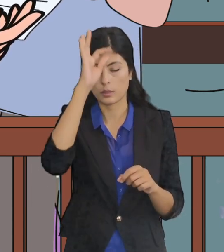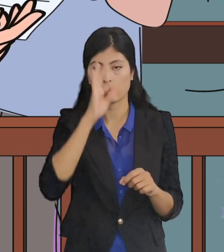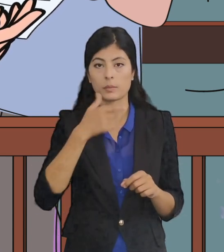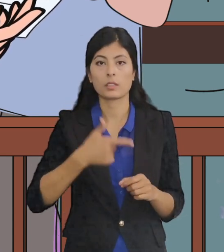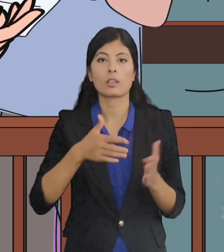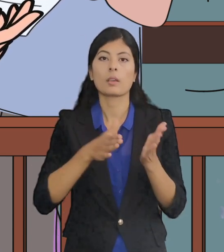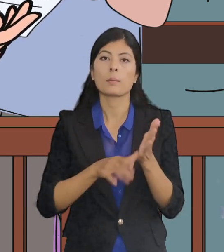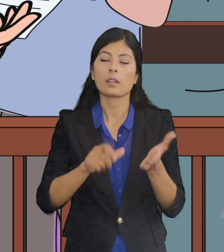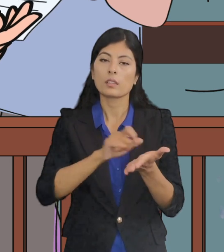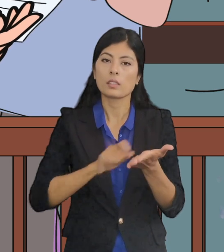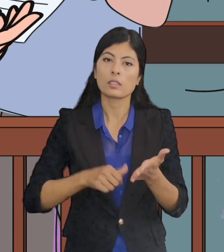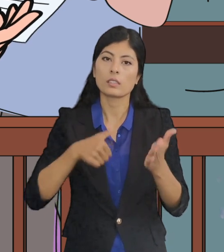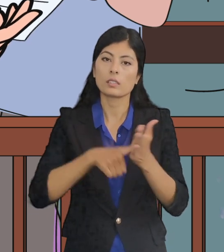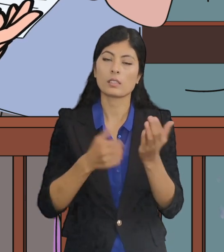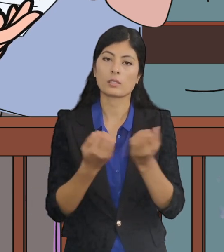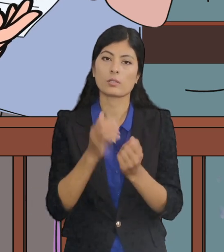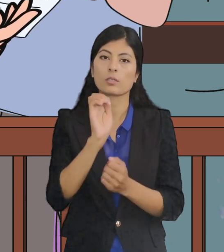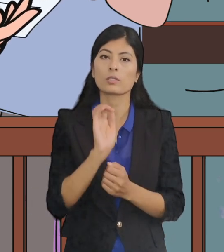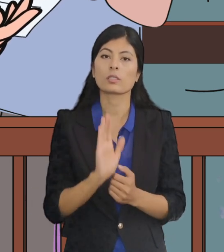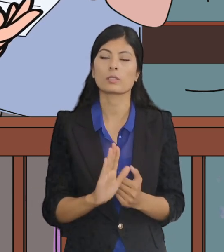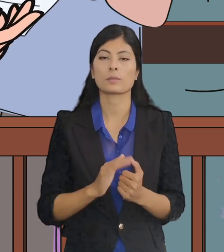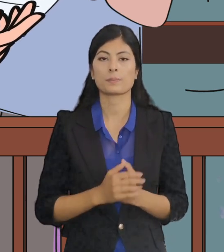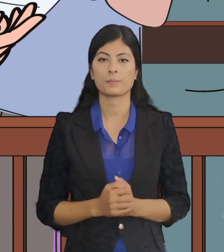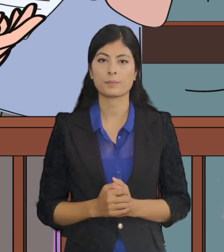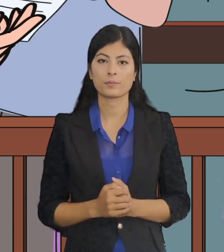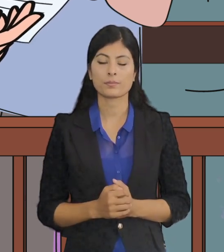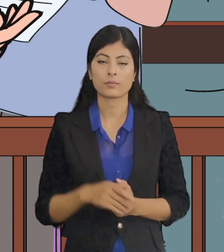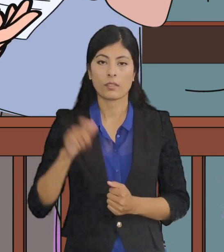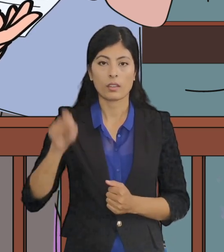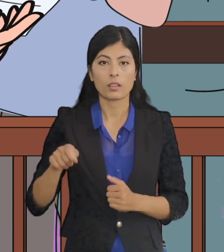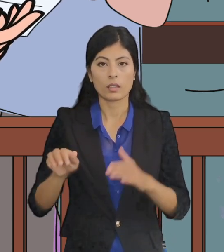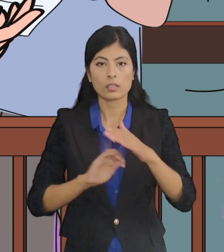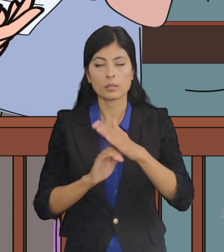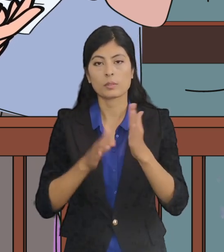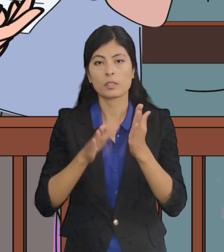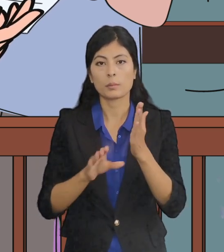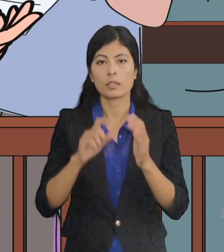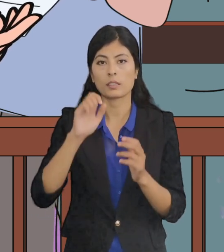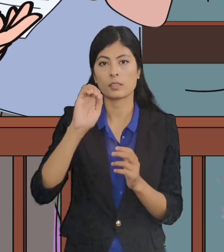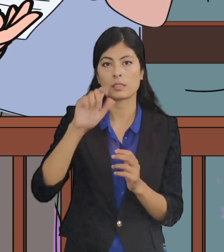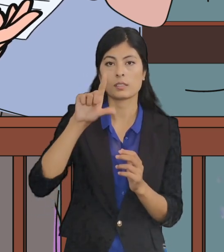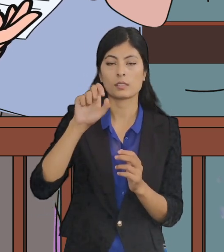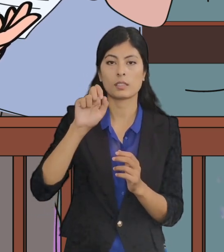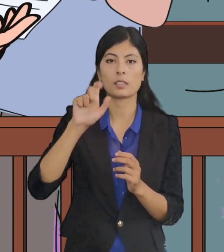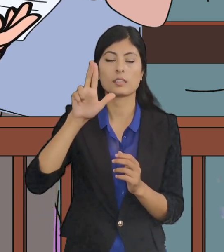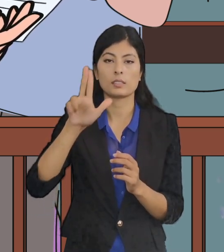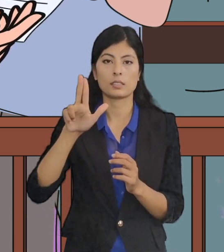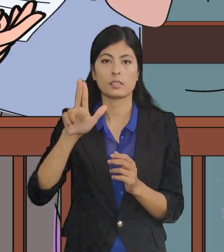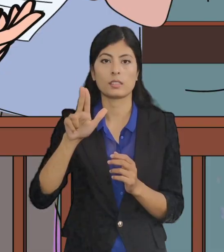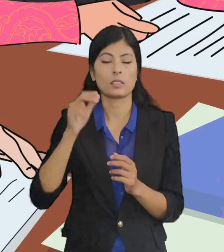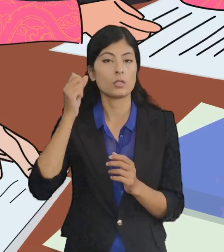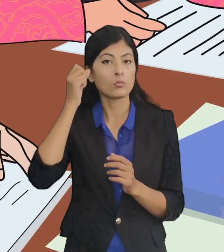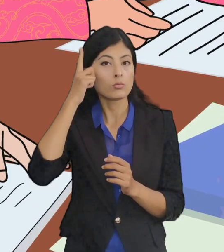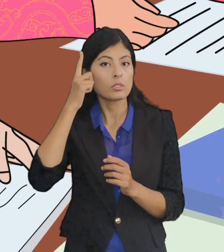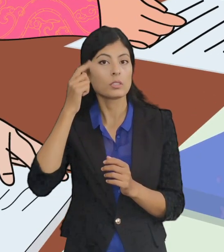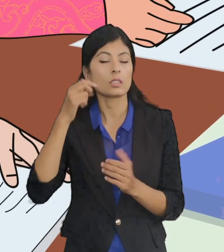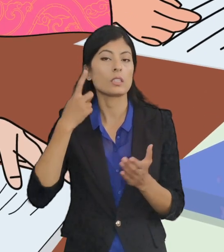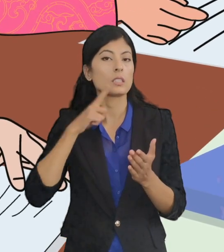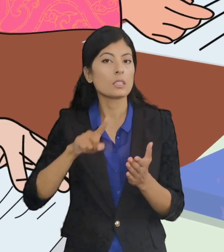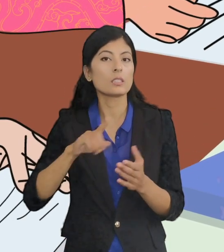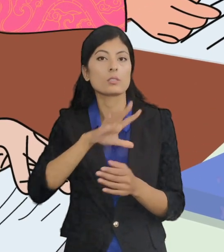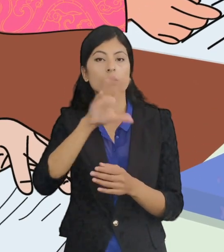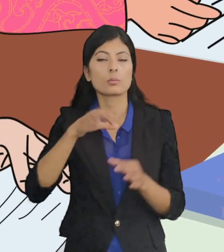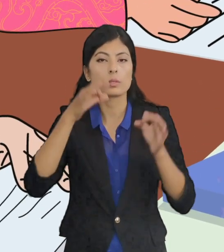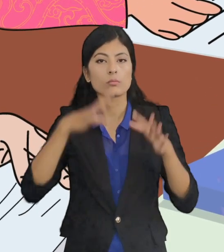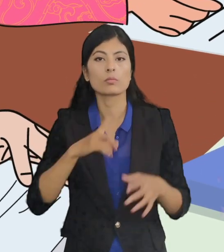विशेशक गे द्वरा लिखत जांच कर सकाईया न्याइक समिती से गवाही बुझे के आदेश करेच समय गवाही बुझे